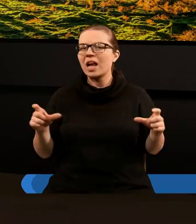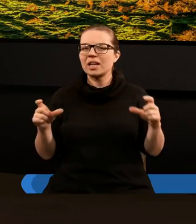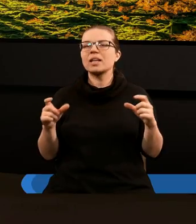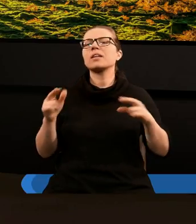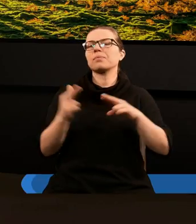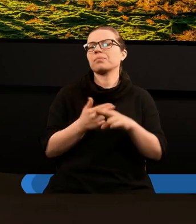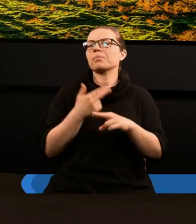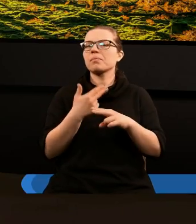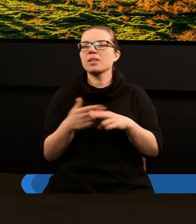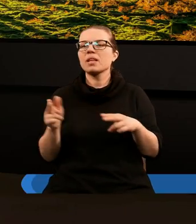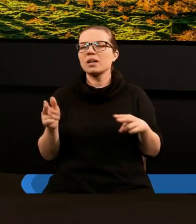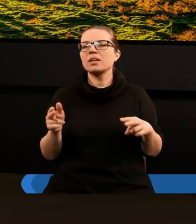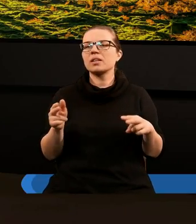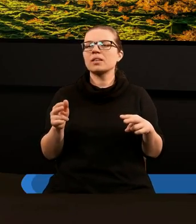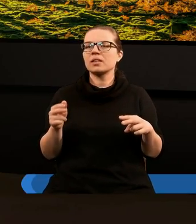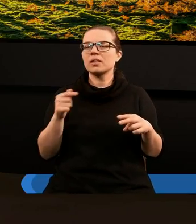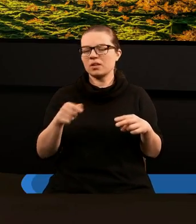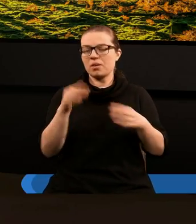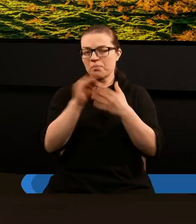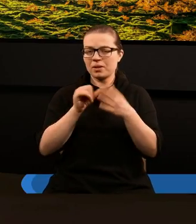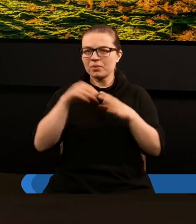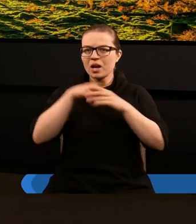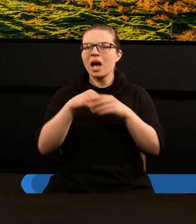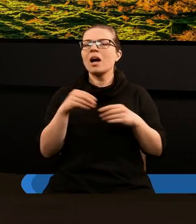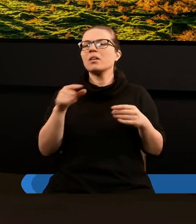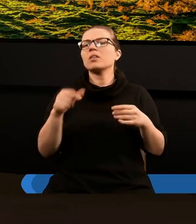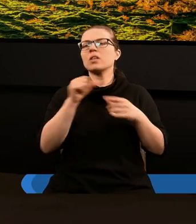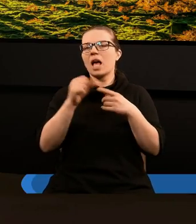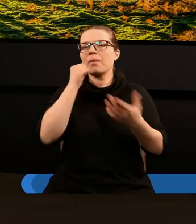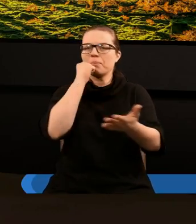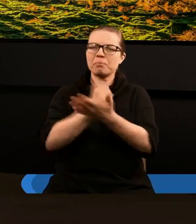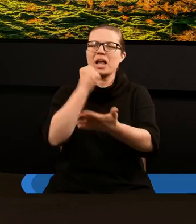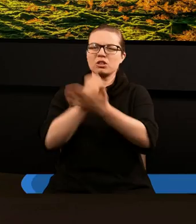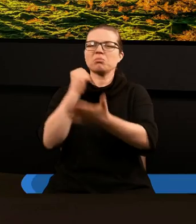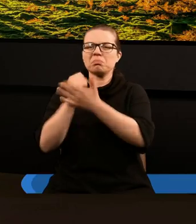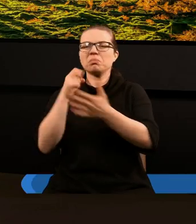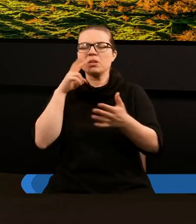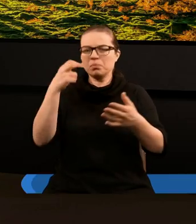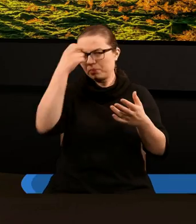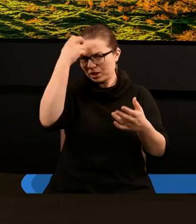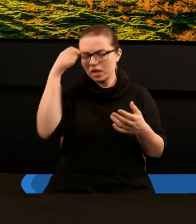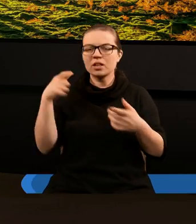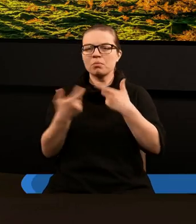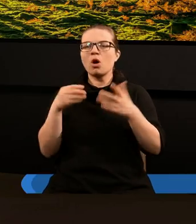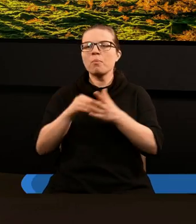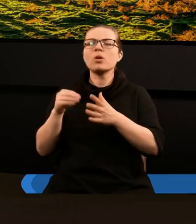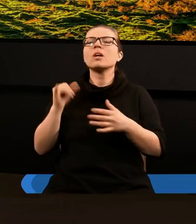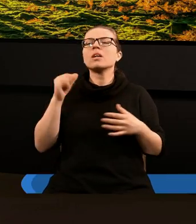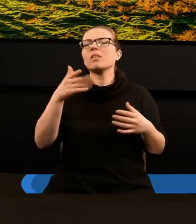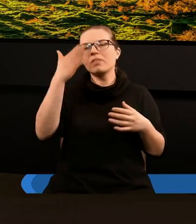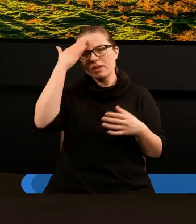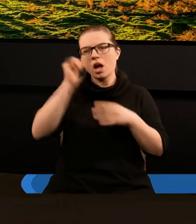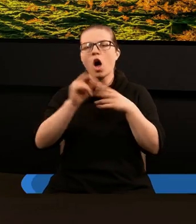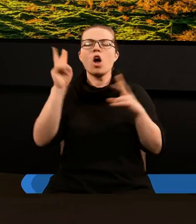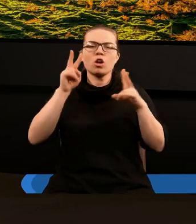kiedy dostajemy jakieś pismo urzędowe, też czasami nadal jest podstęplowane czyjąś pieczęcią i wiemy, od